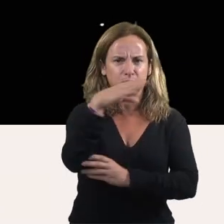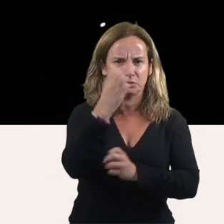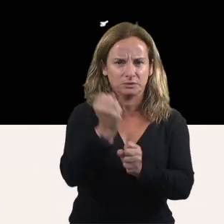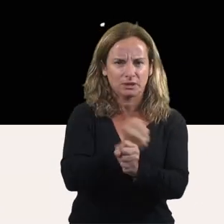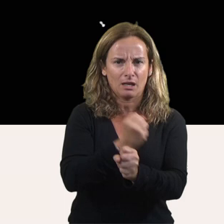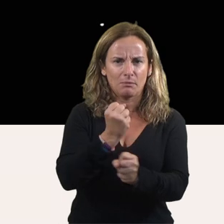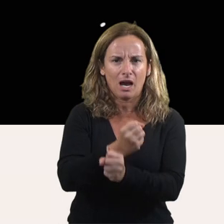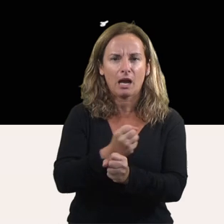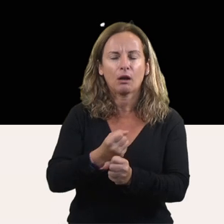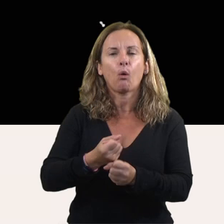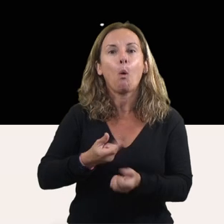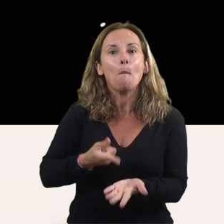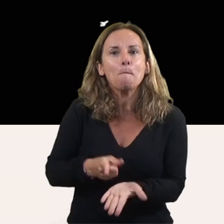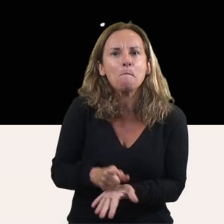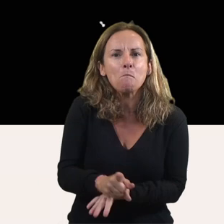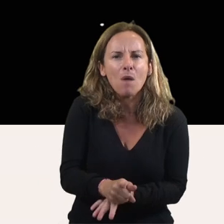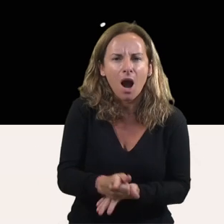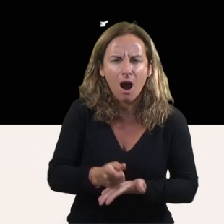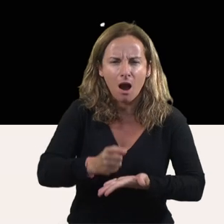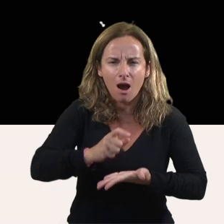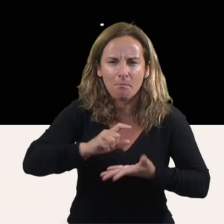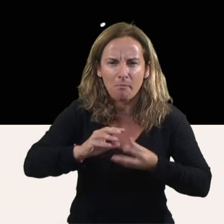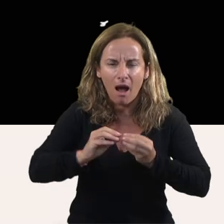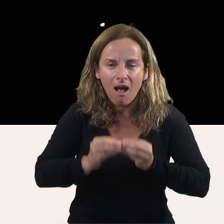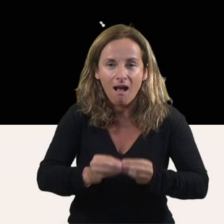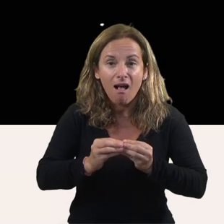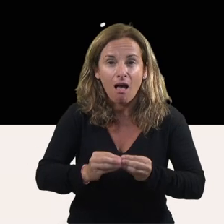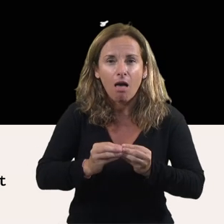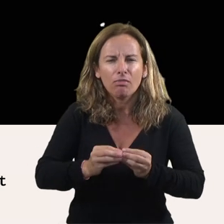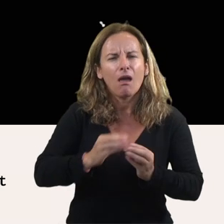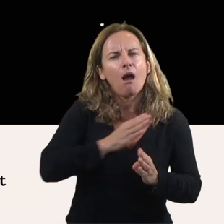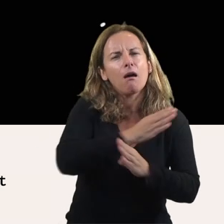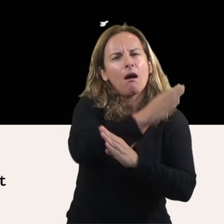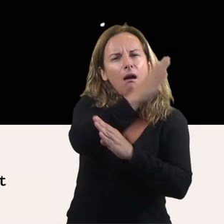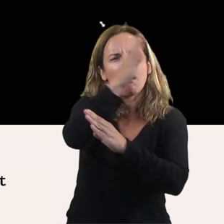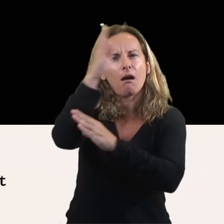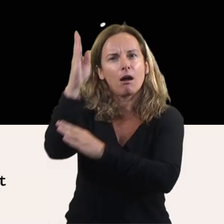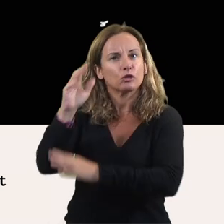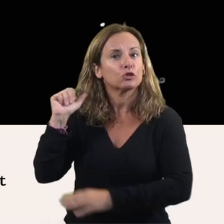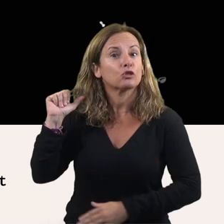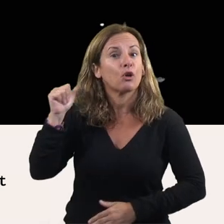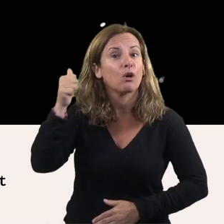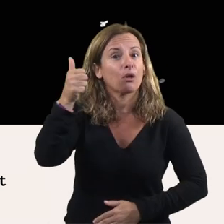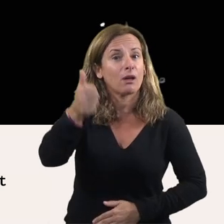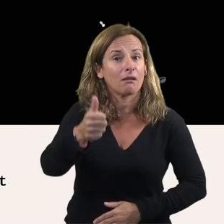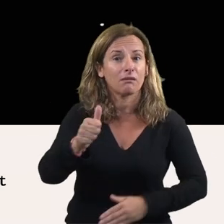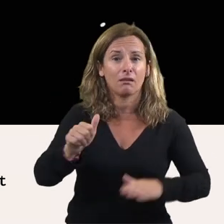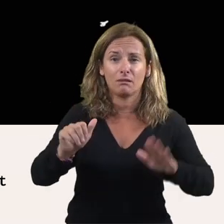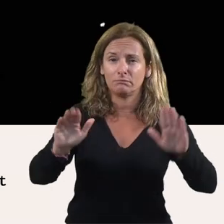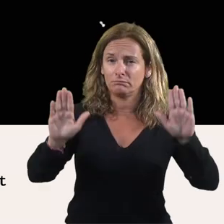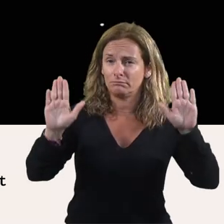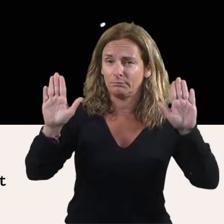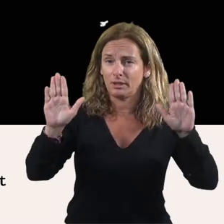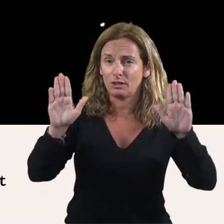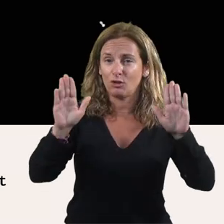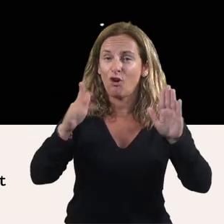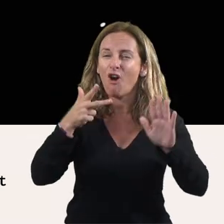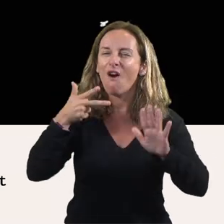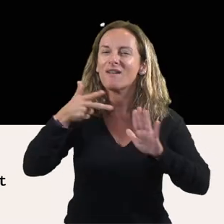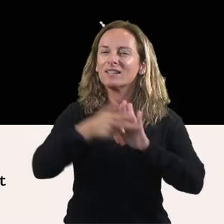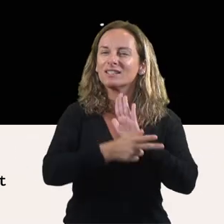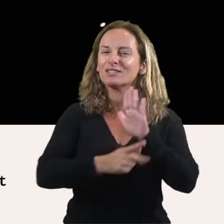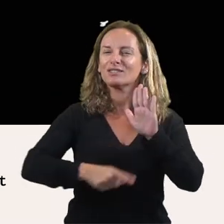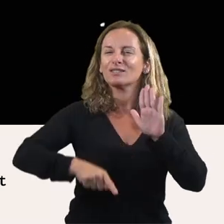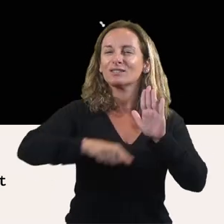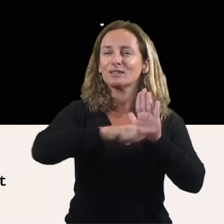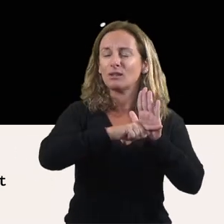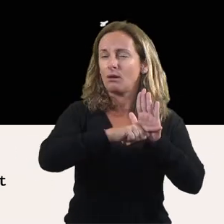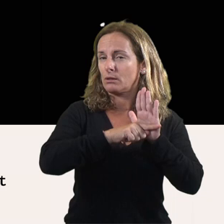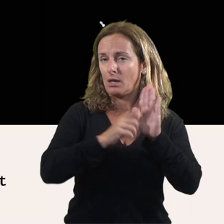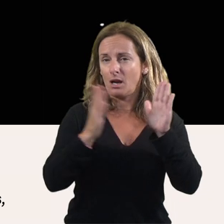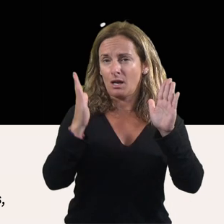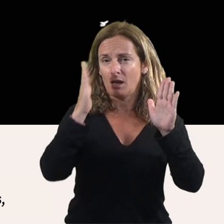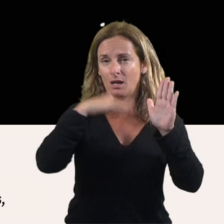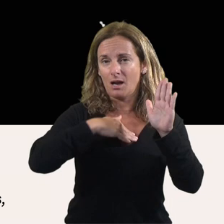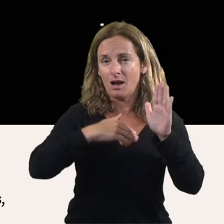exploradores. I hi han estat sempre, encara que gairebé mai no han format part de la història oficial.